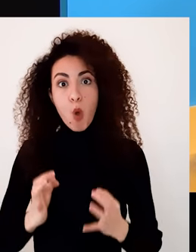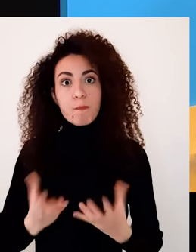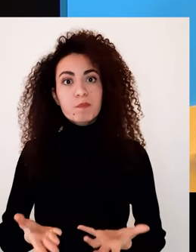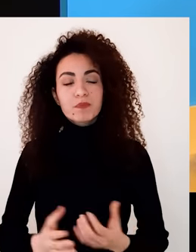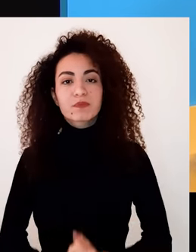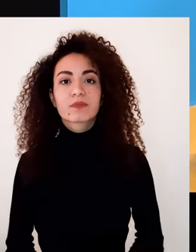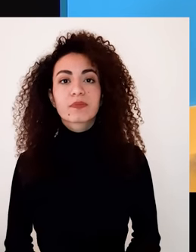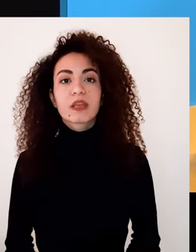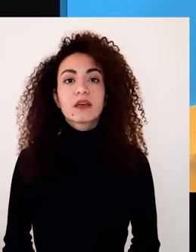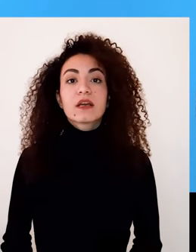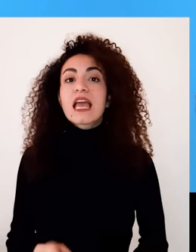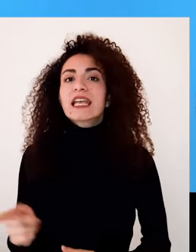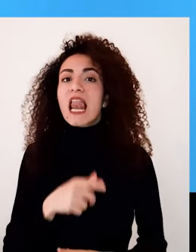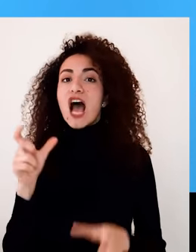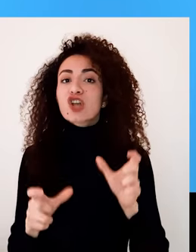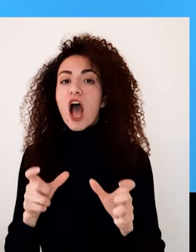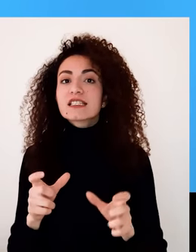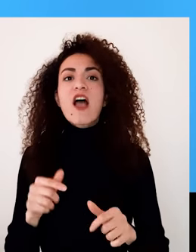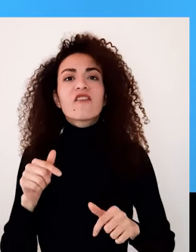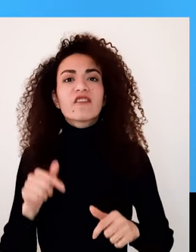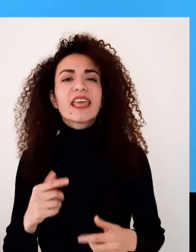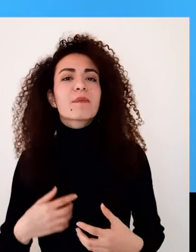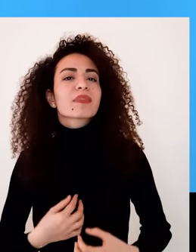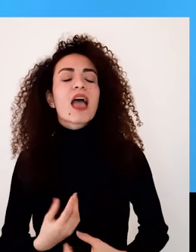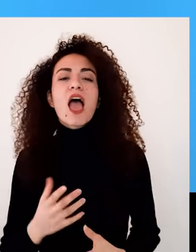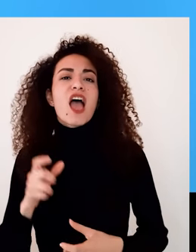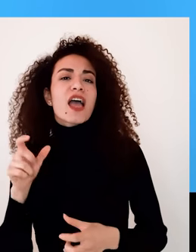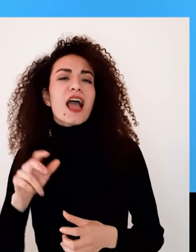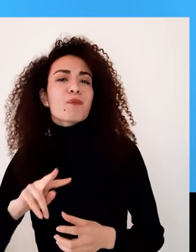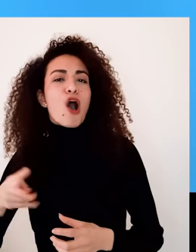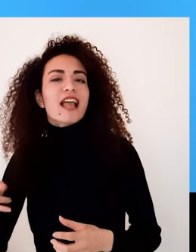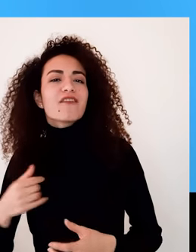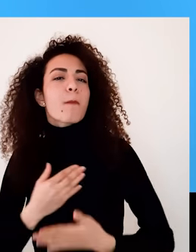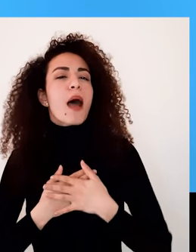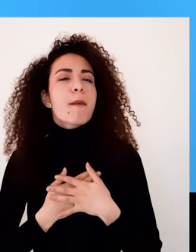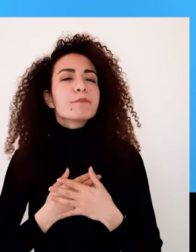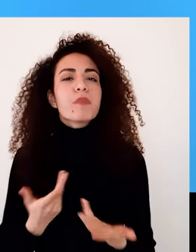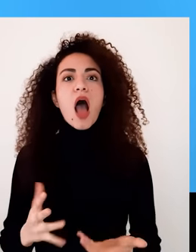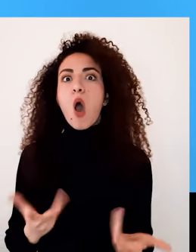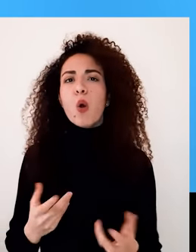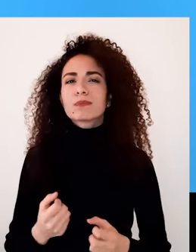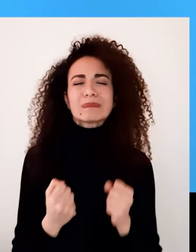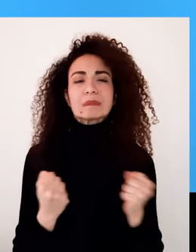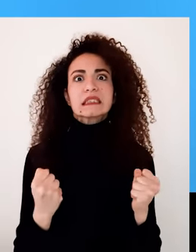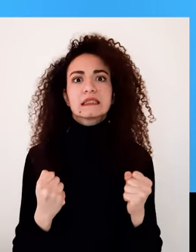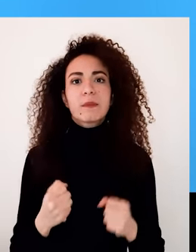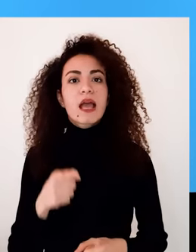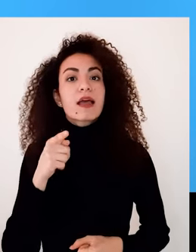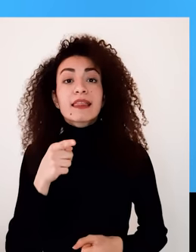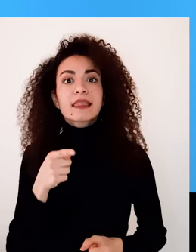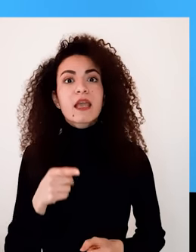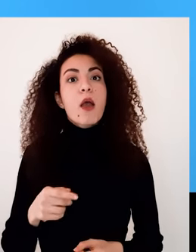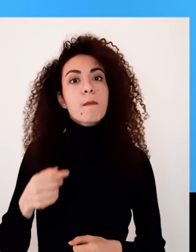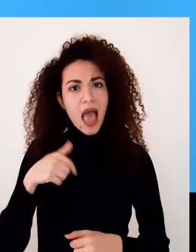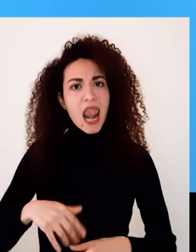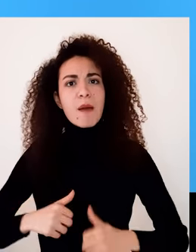بهدف جماعي ذات معنى إلك كل شخص وخصوصاً الشباب والشابات عندهم اهتمامات ومواضيع اجتماعية بتحفزهم أو بتثير